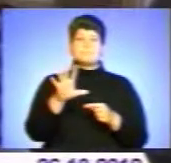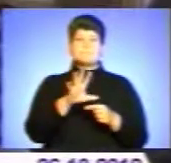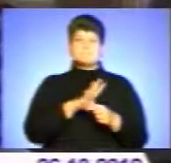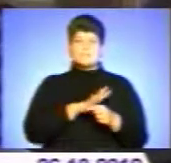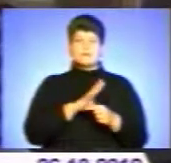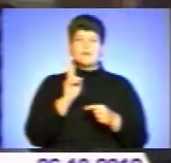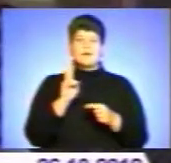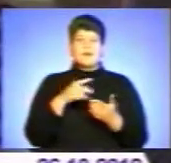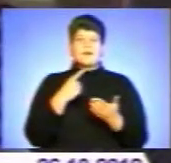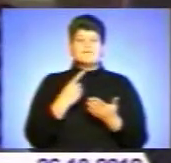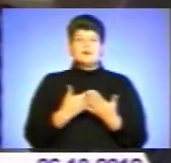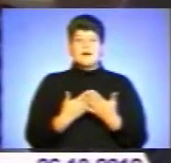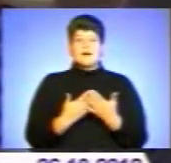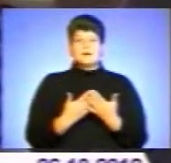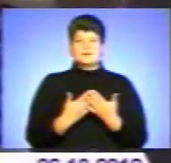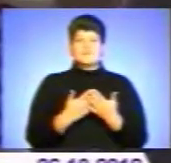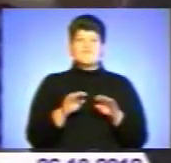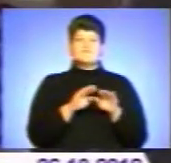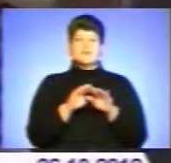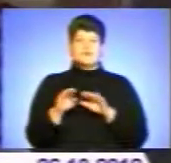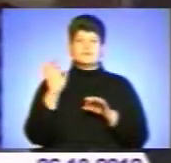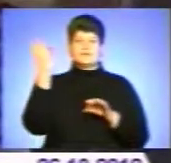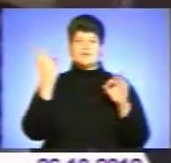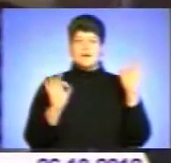кажуть, в рівних долях.